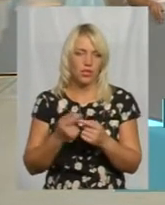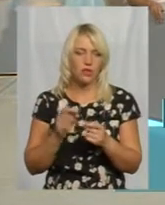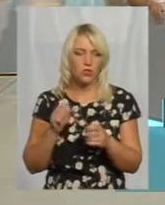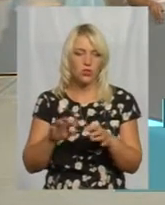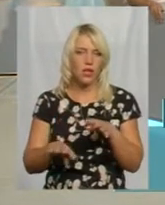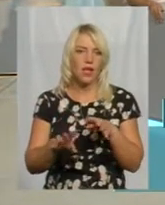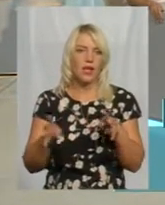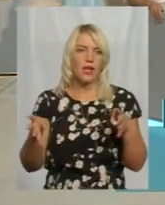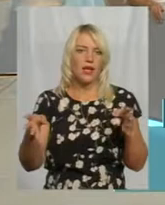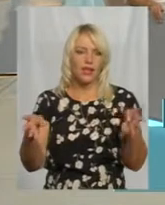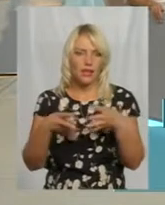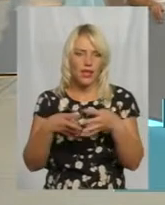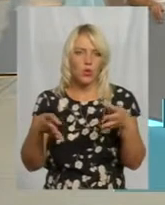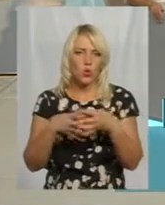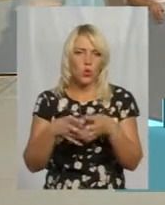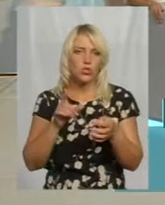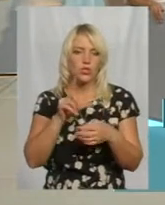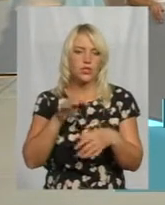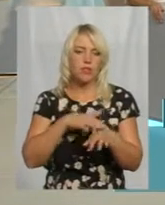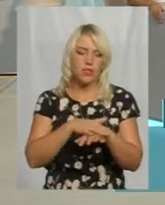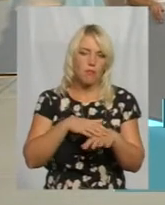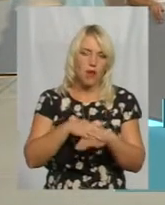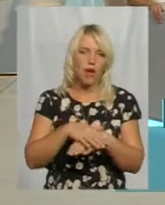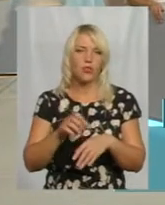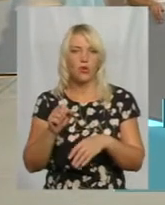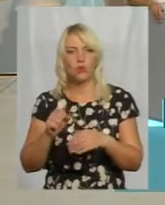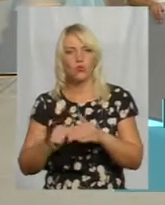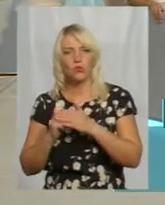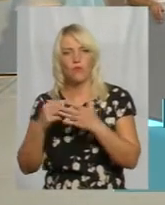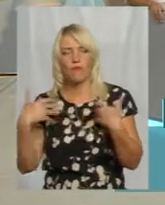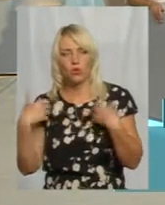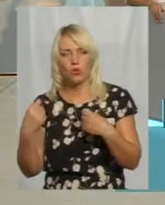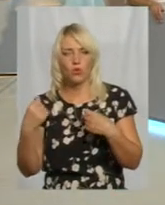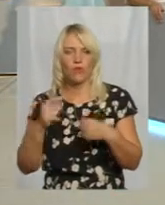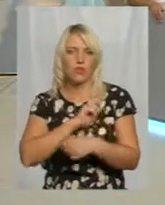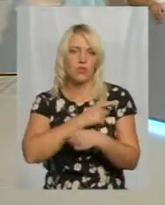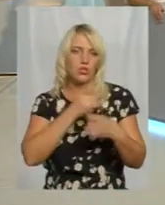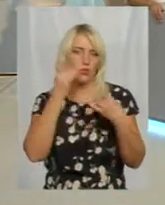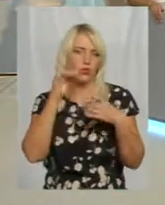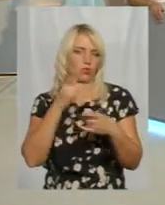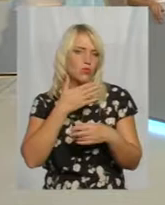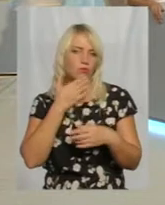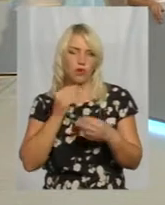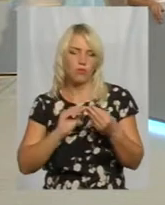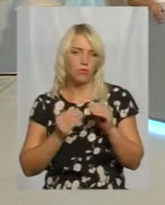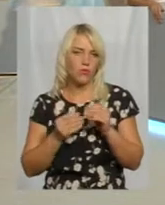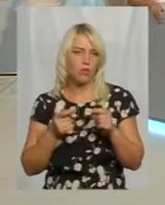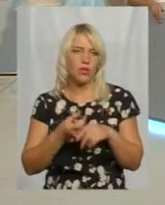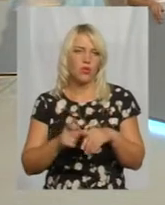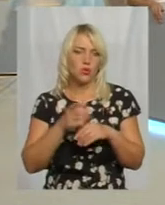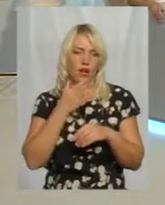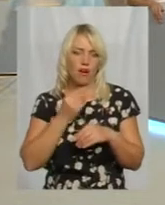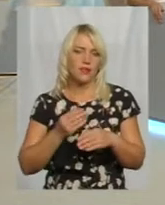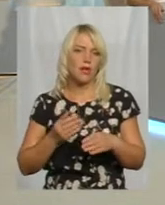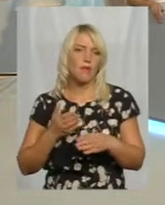математикою, із природознавством, із основою здоров'я і фізичною культури. Тому немає проблем і дуже гарний методичний